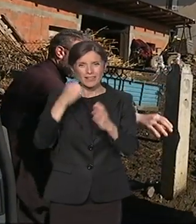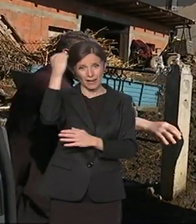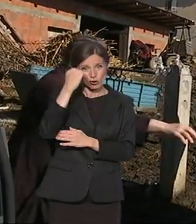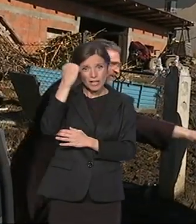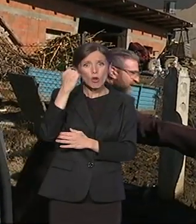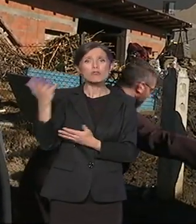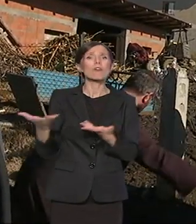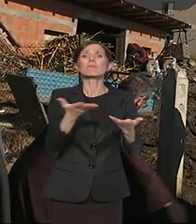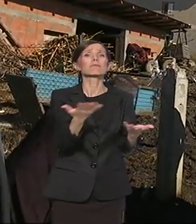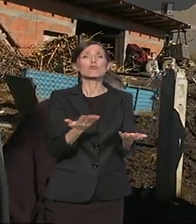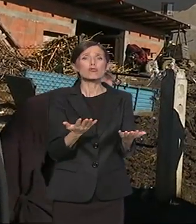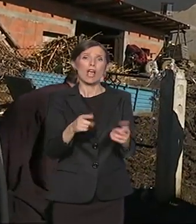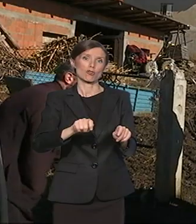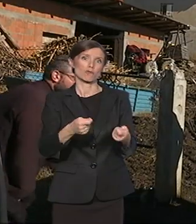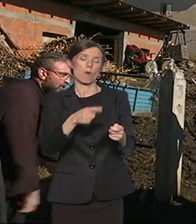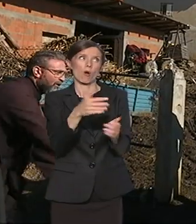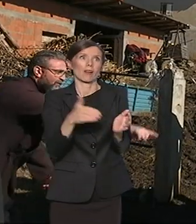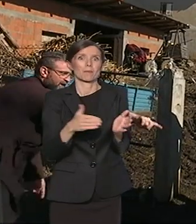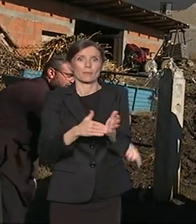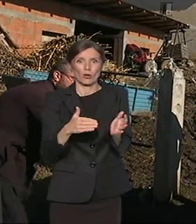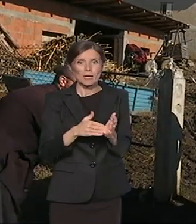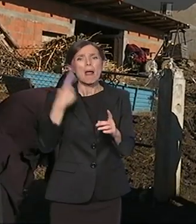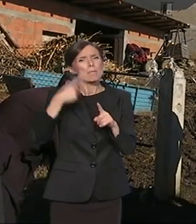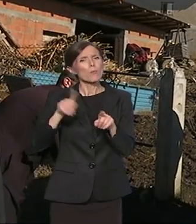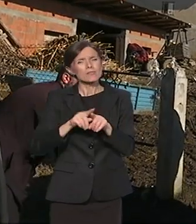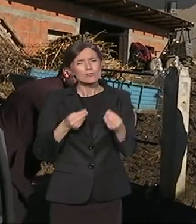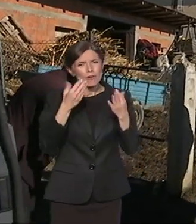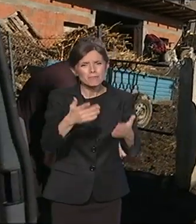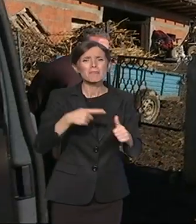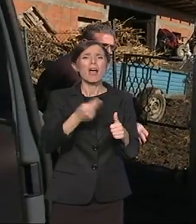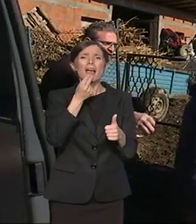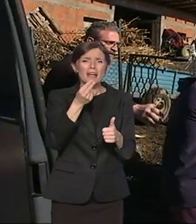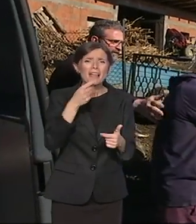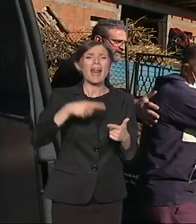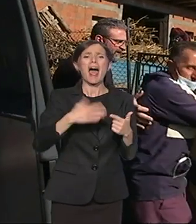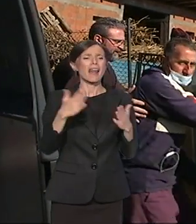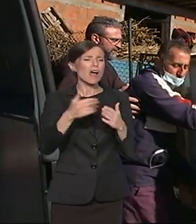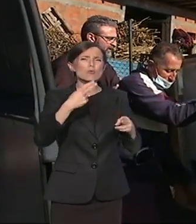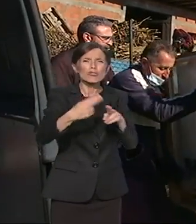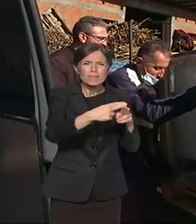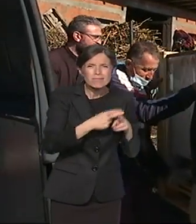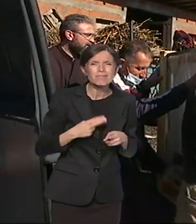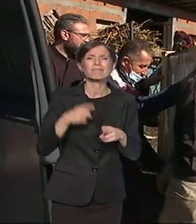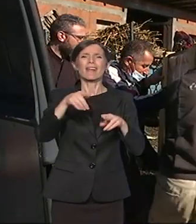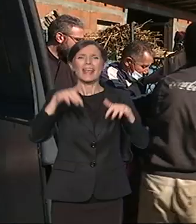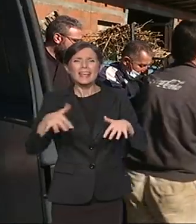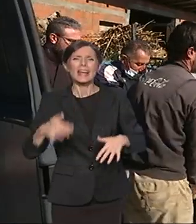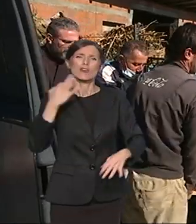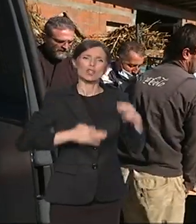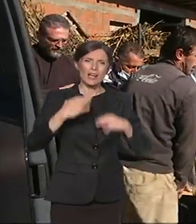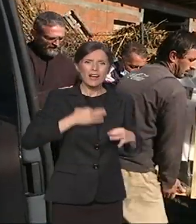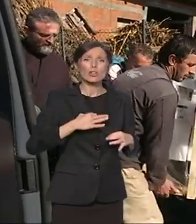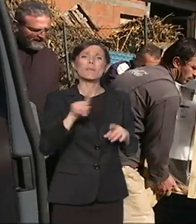ovoj porodici. U ovoj pošiljci stigle su i namirnice, kućna hemija, igrački garderoba, pokloni ruskih